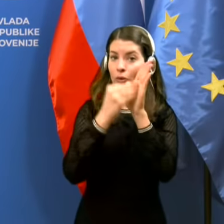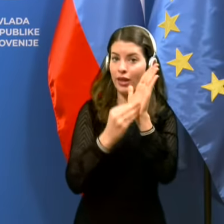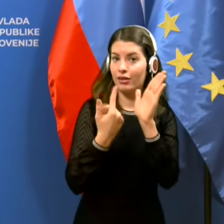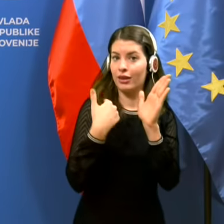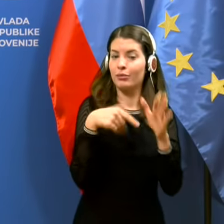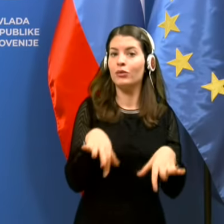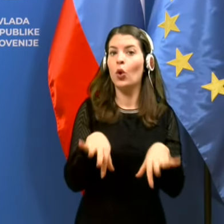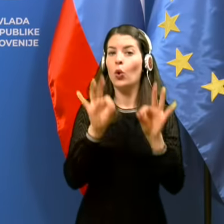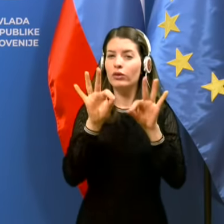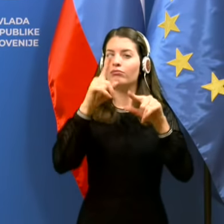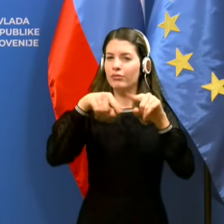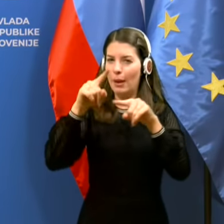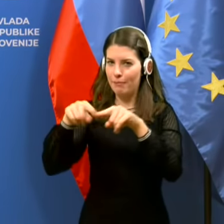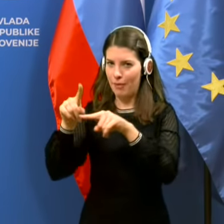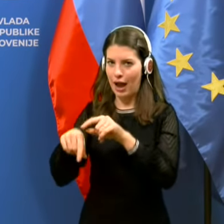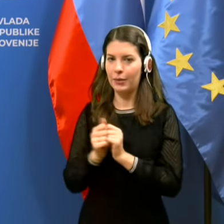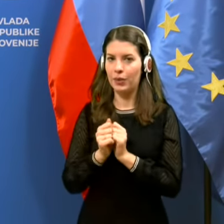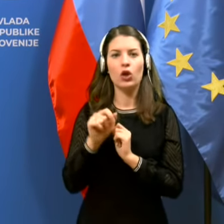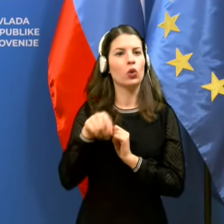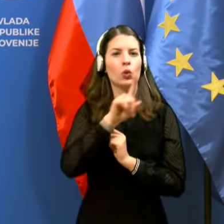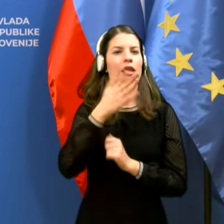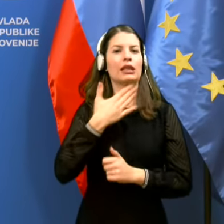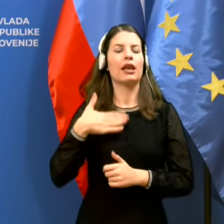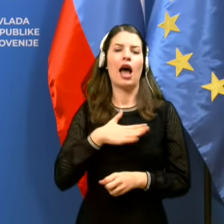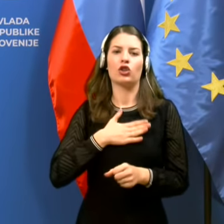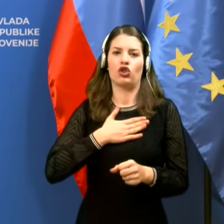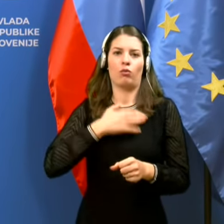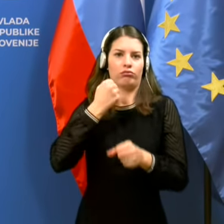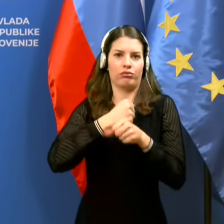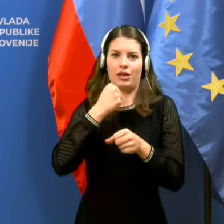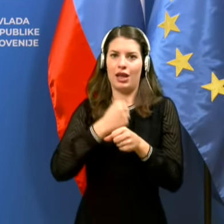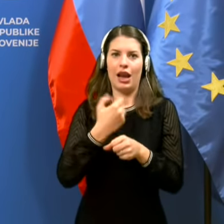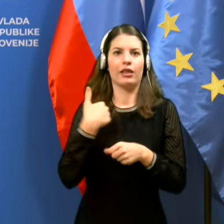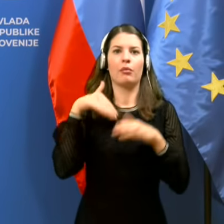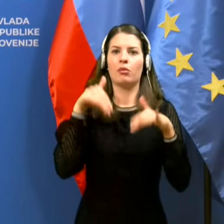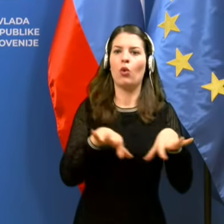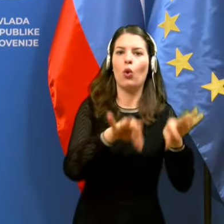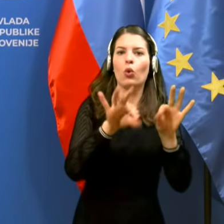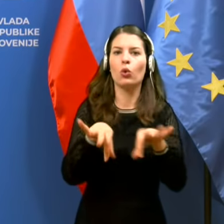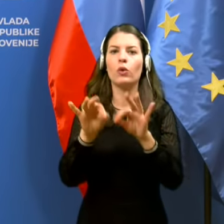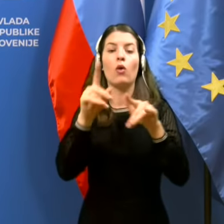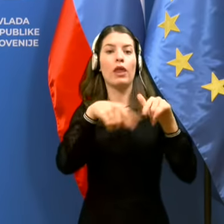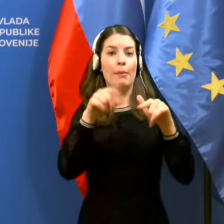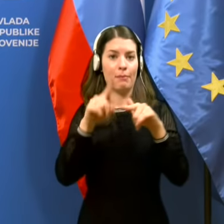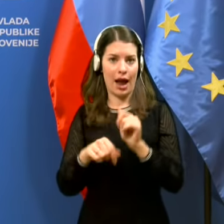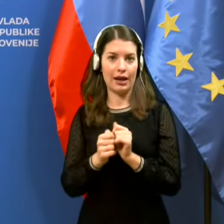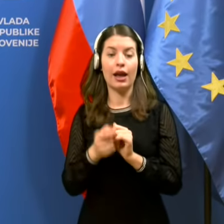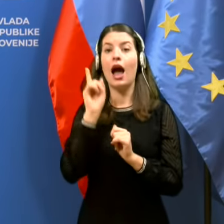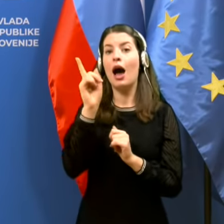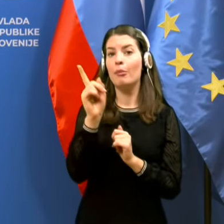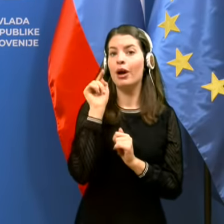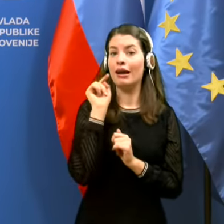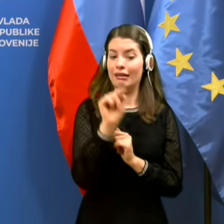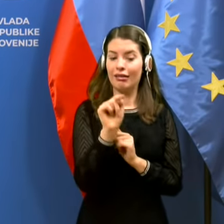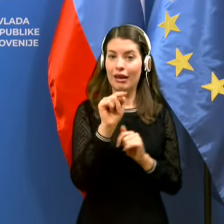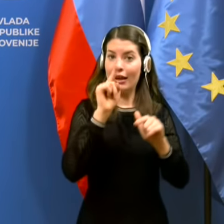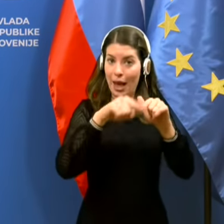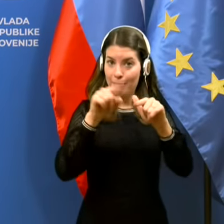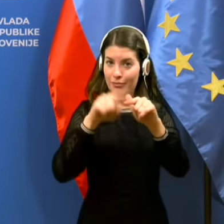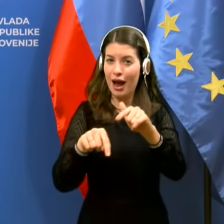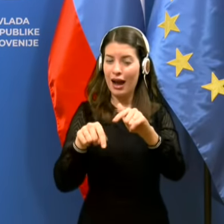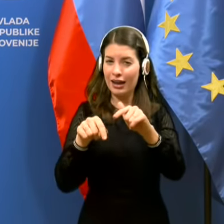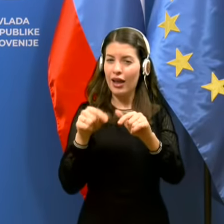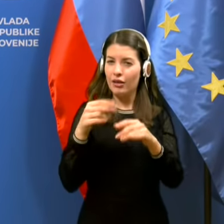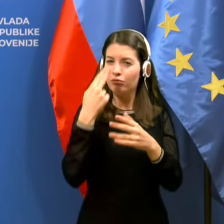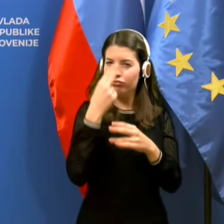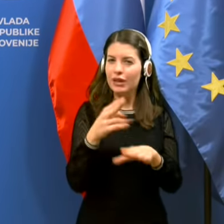zaznali ene anomalije. Čeprav to ni naše delo, a ne, zaznat te anomalije, pač so te anomalije bili se najdene na